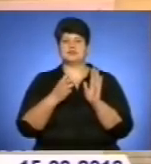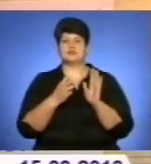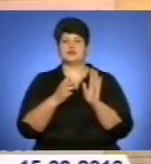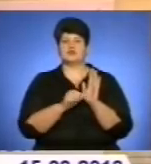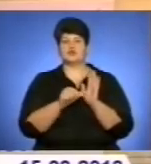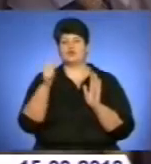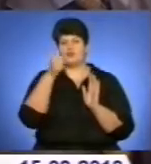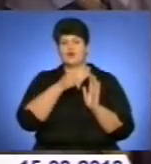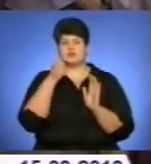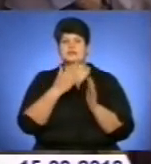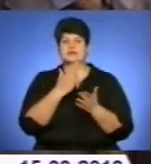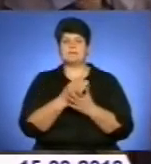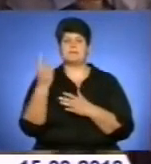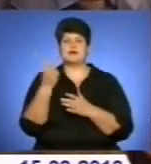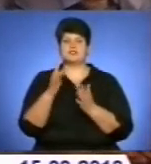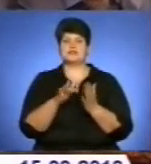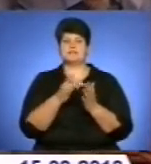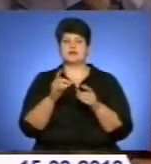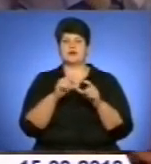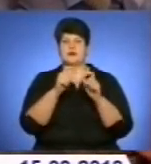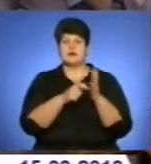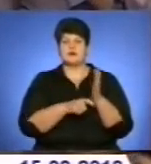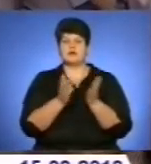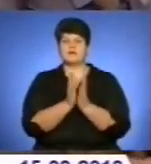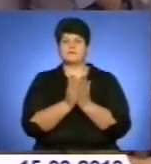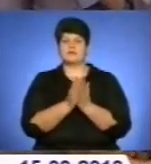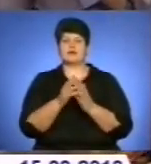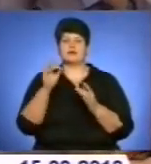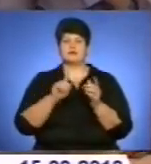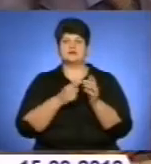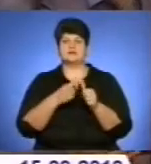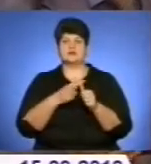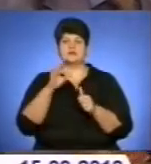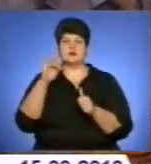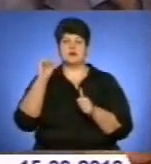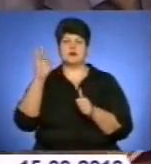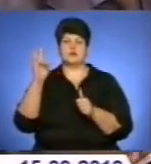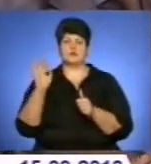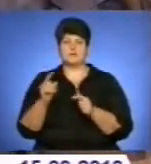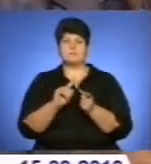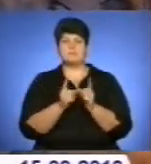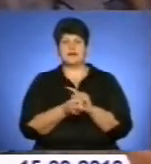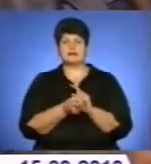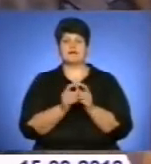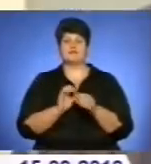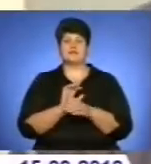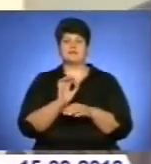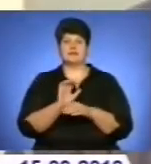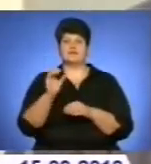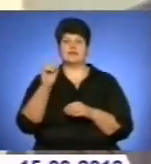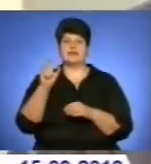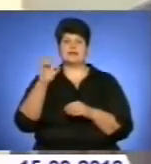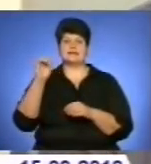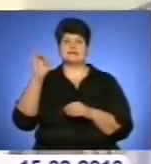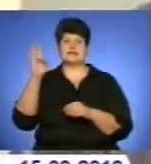міряти не тільки історію, але ще літературу, журналістику, малярство.